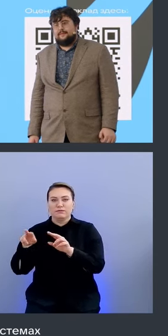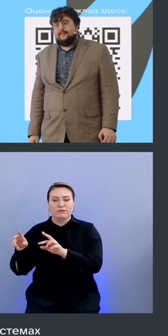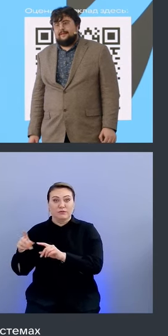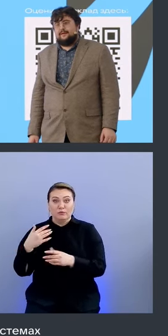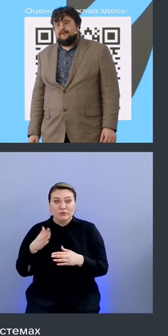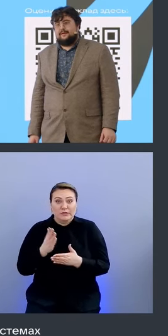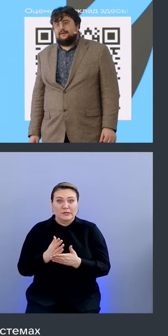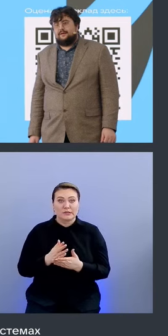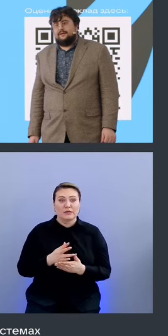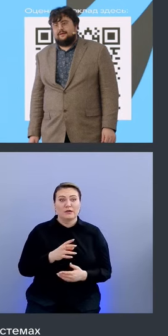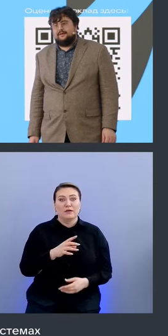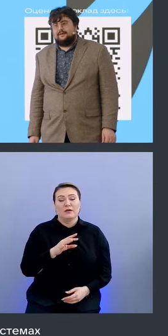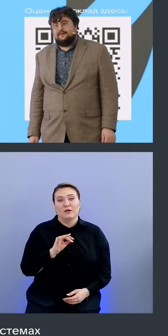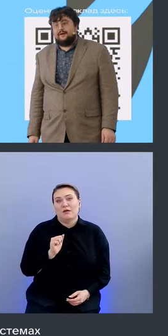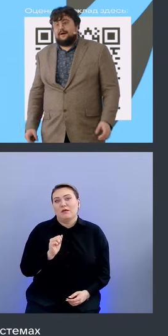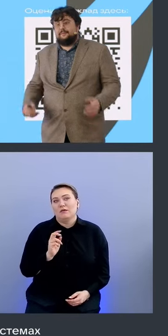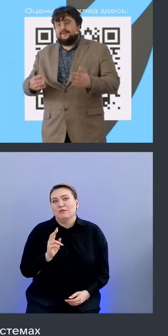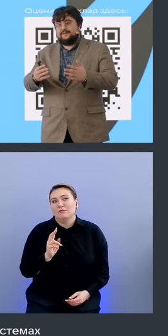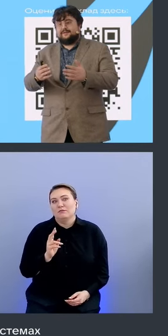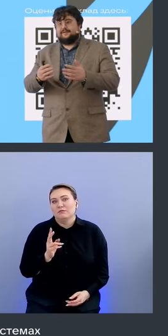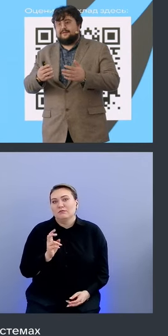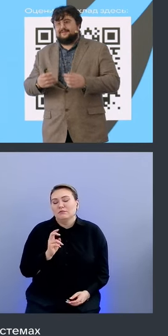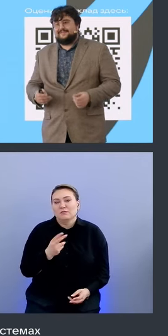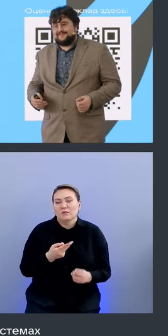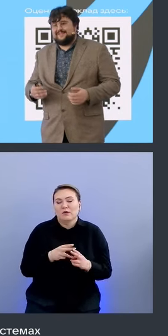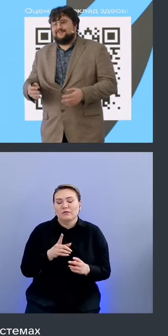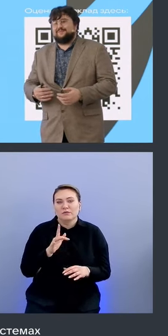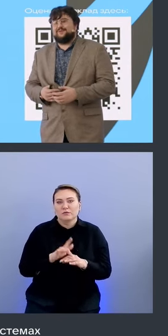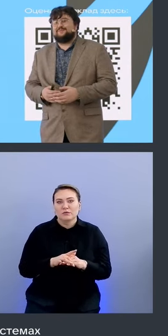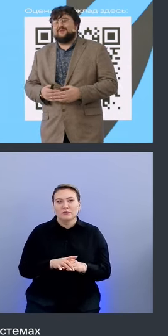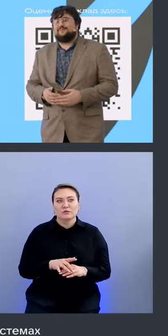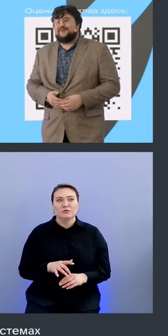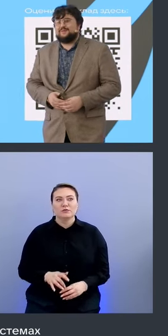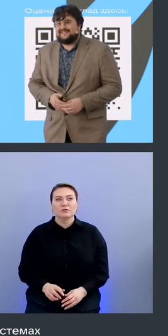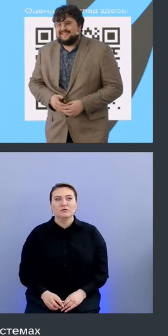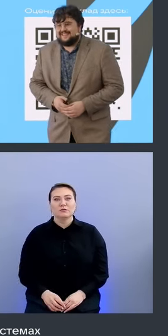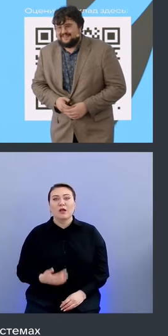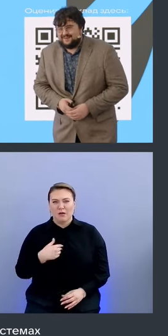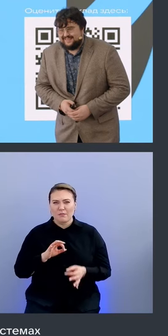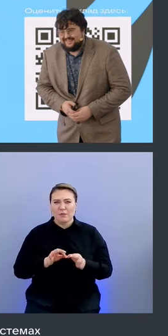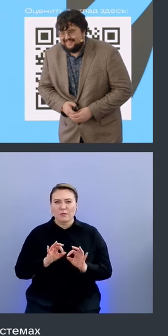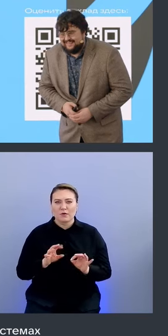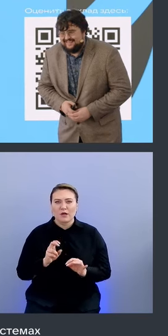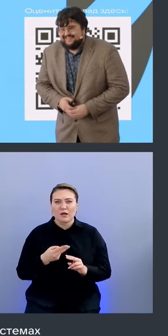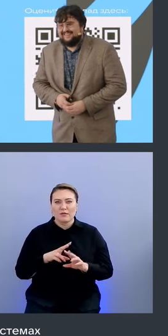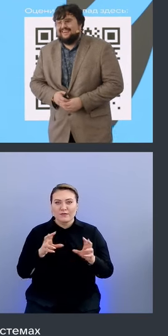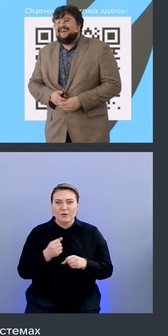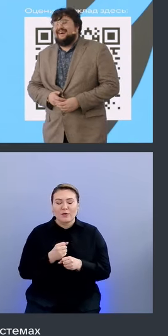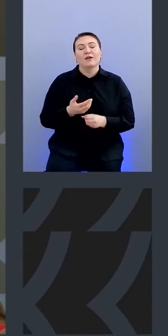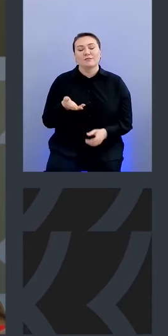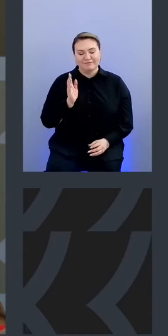а другому namespace вот как вот это а мы вы хотите поподробнее рассказать как это работает да да